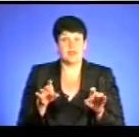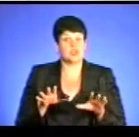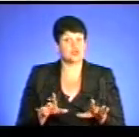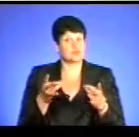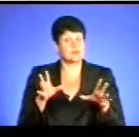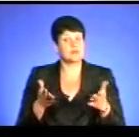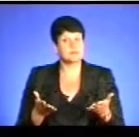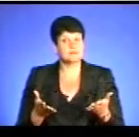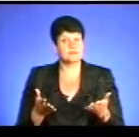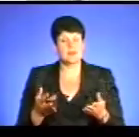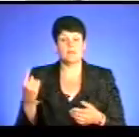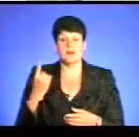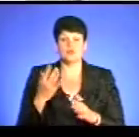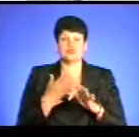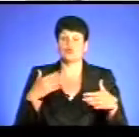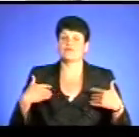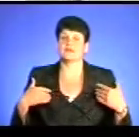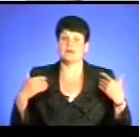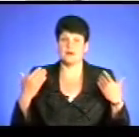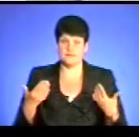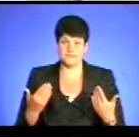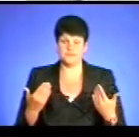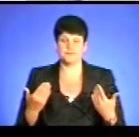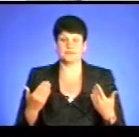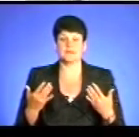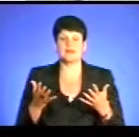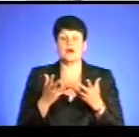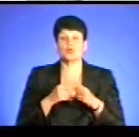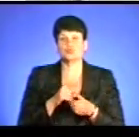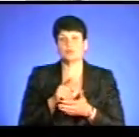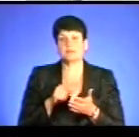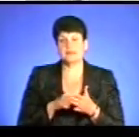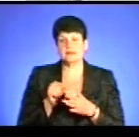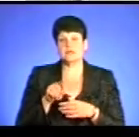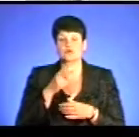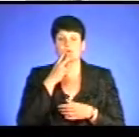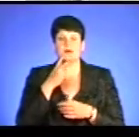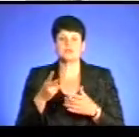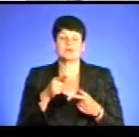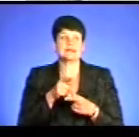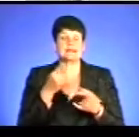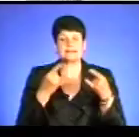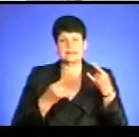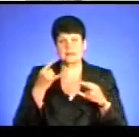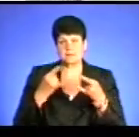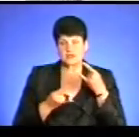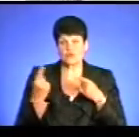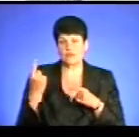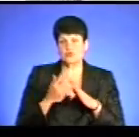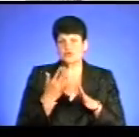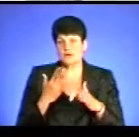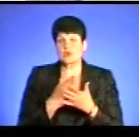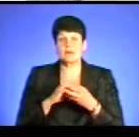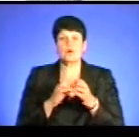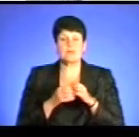що не варто. В першу чергу, вітаю. І на рахунок питання, то, що ми бачимо їх на телебаченні і так далі, в першу чергу, проблемою